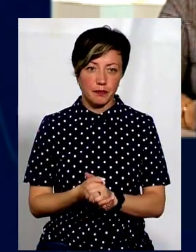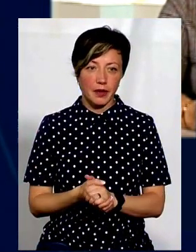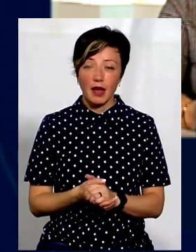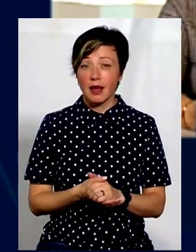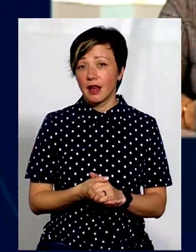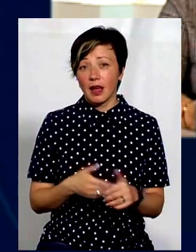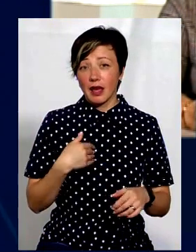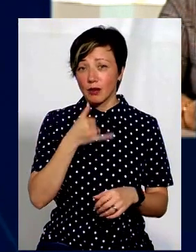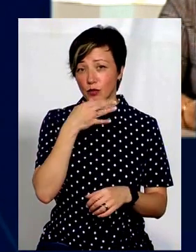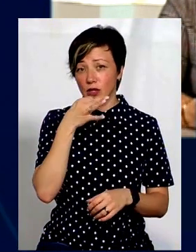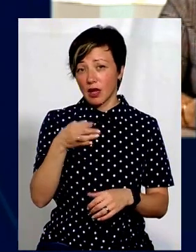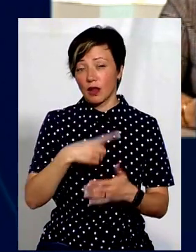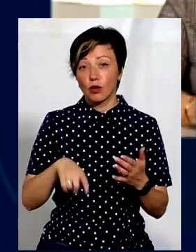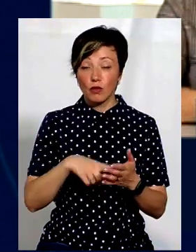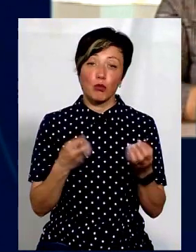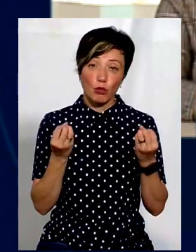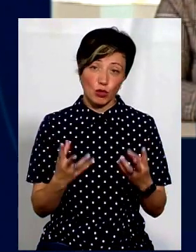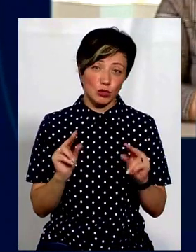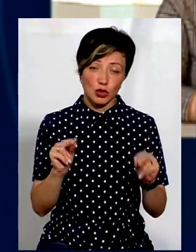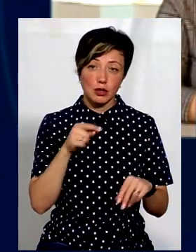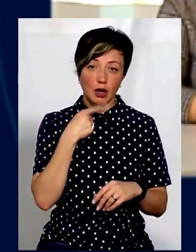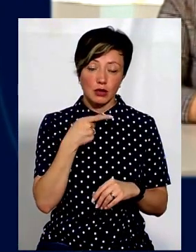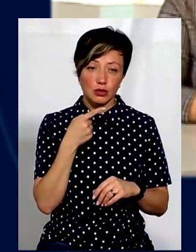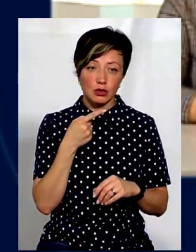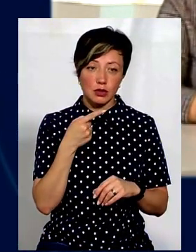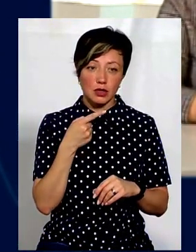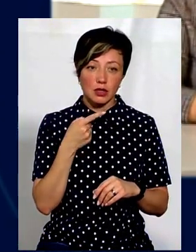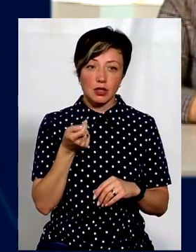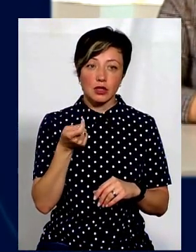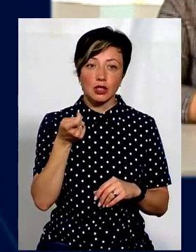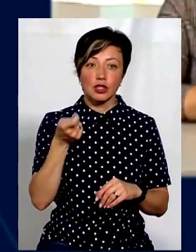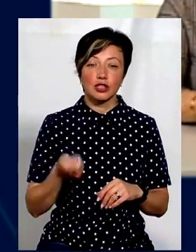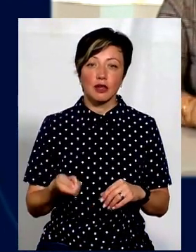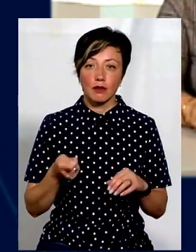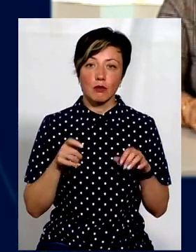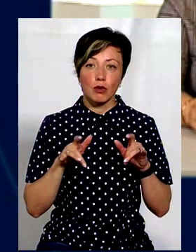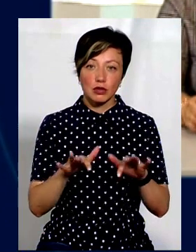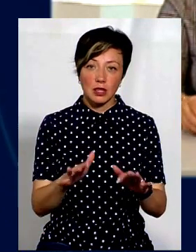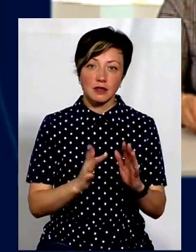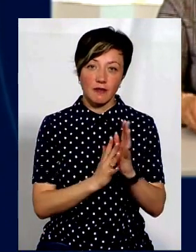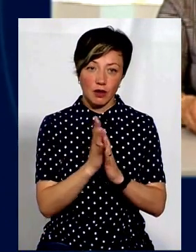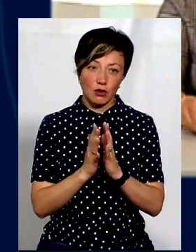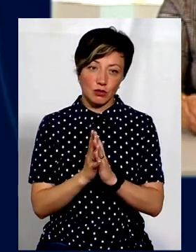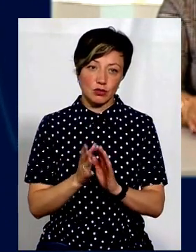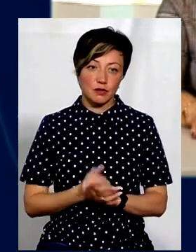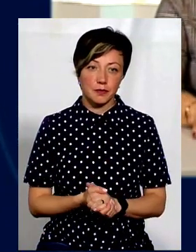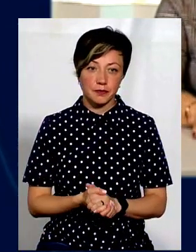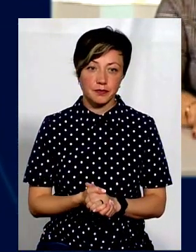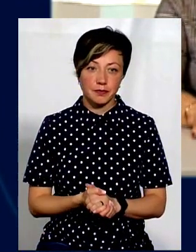Я не можу сказати, що я не довіряю. Просто це, чесно кажучи, здешевлює процес вирощування. Ось що.